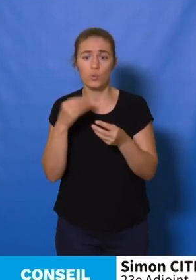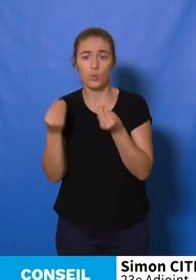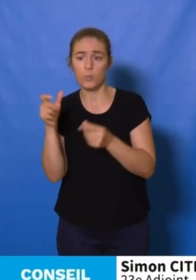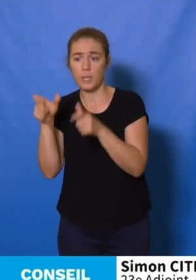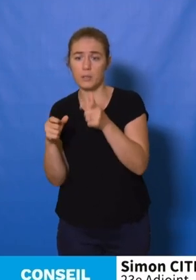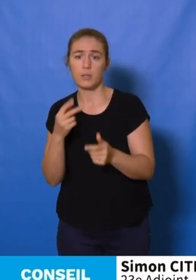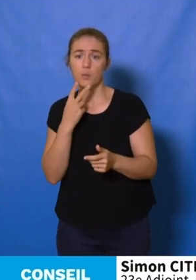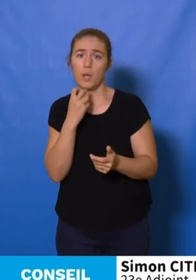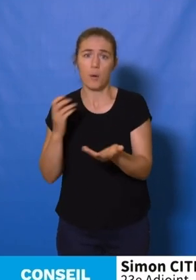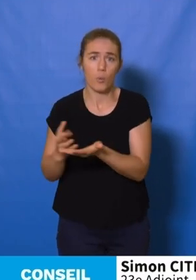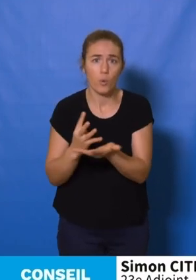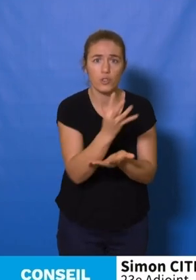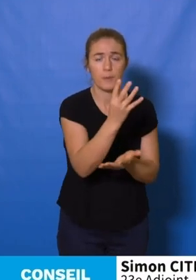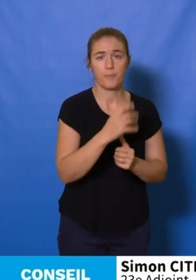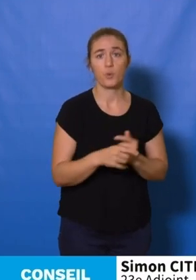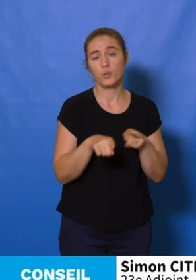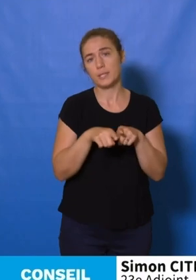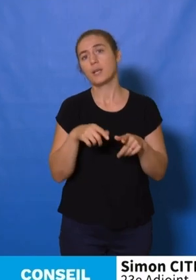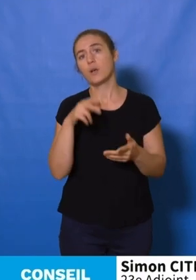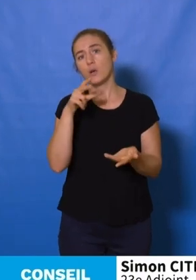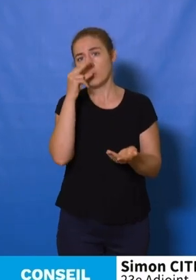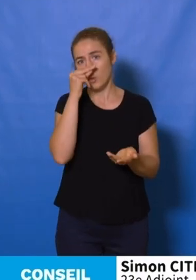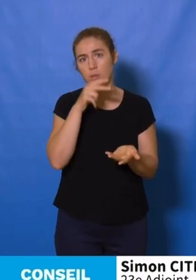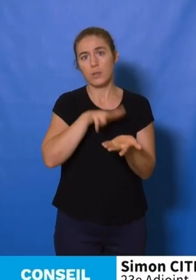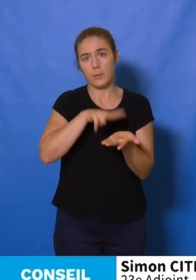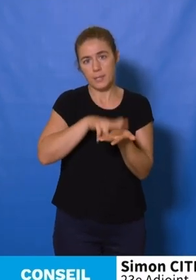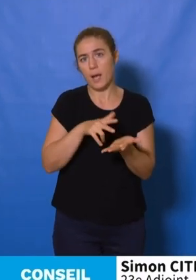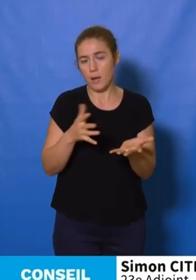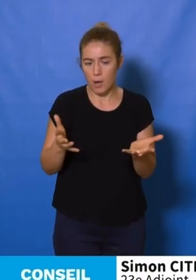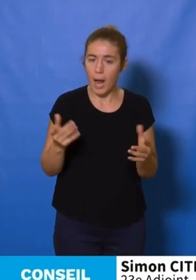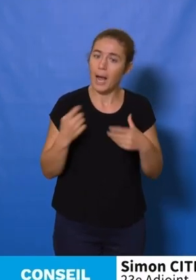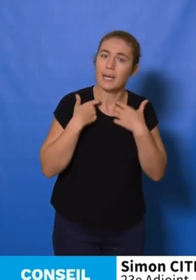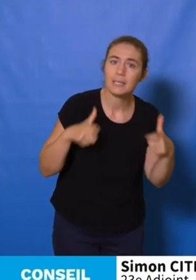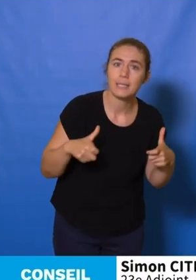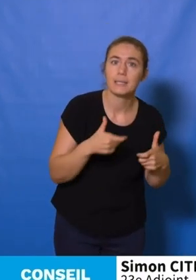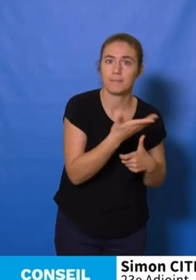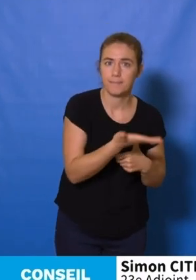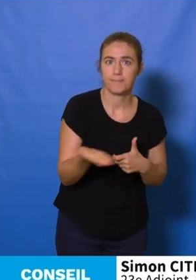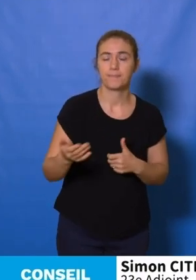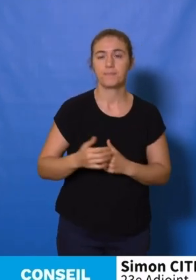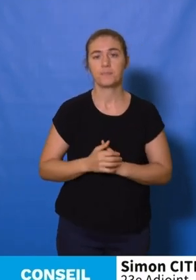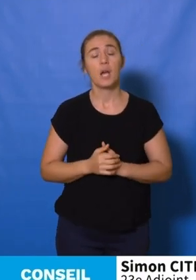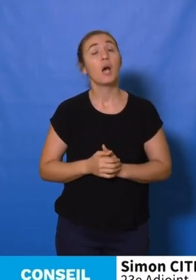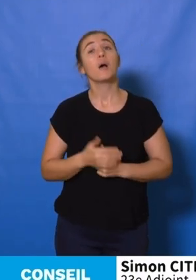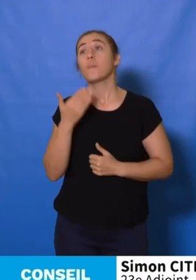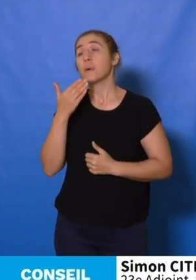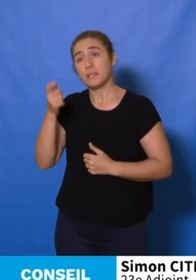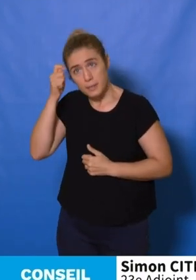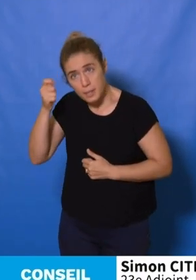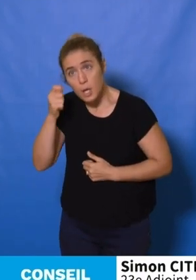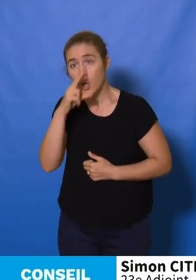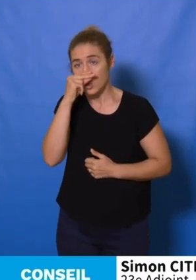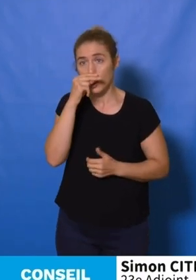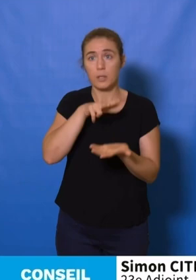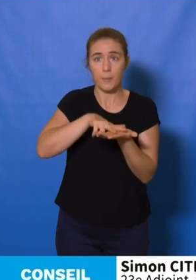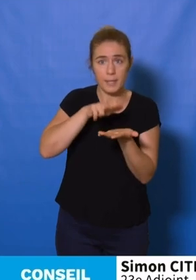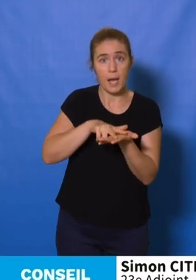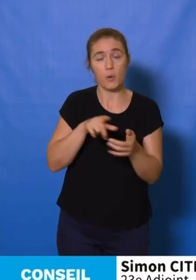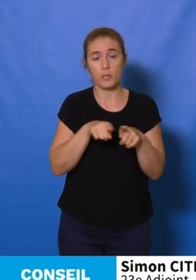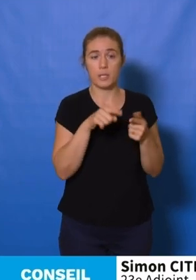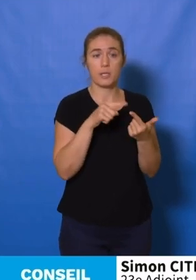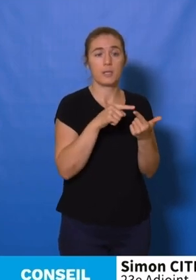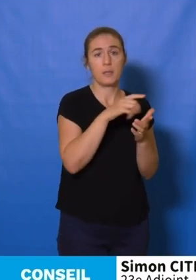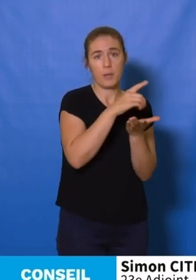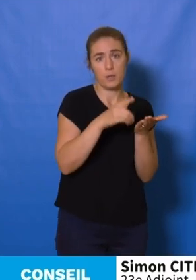l'accès à Nantes Habitat. J'en profite pour remercier Nantes Habitat et le département de l'Ordre-Atlantique qui se sont